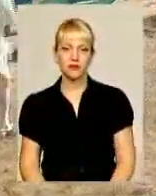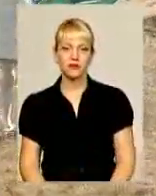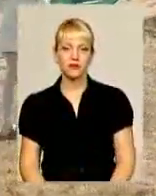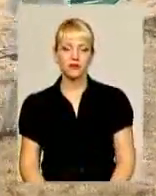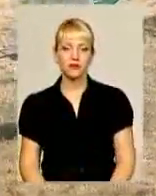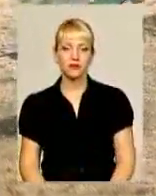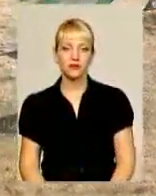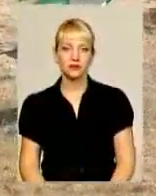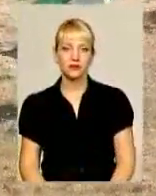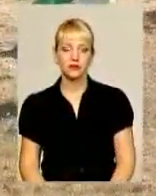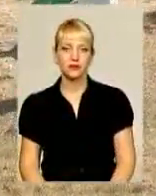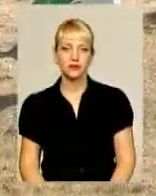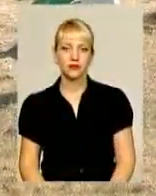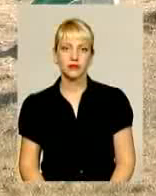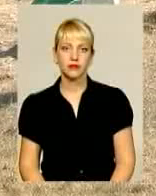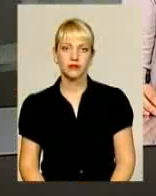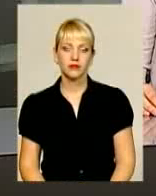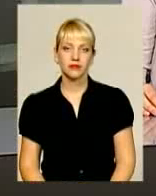району для інформаційного випуску.